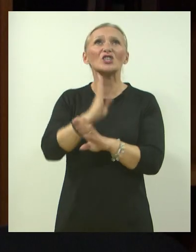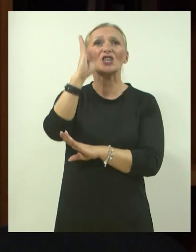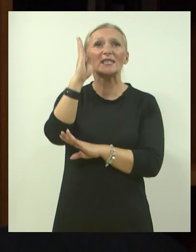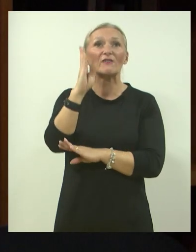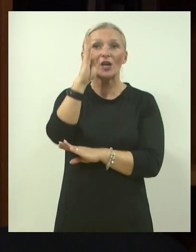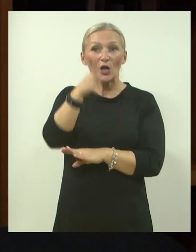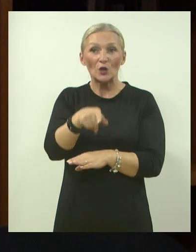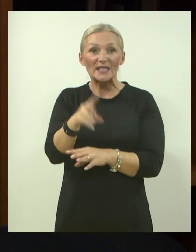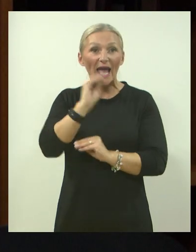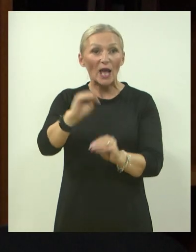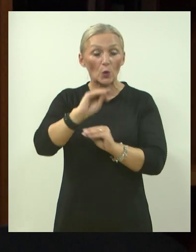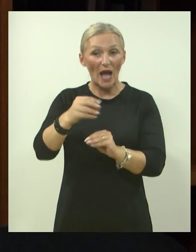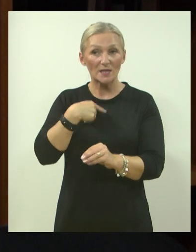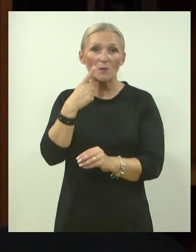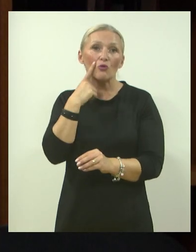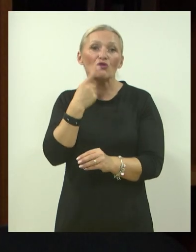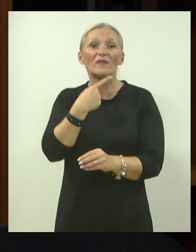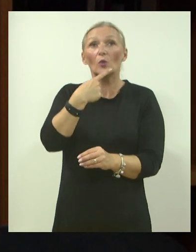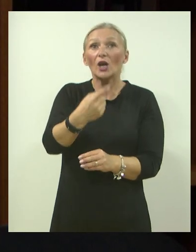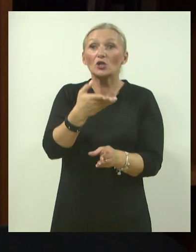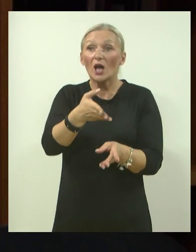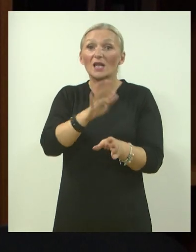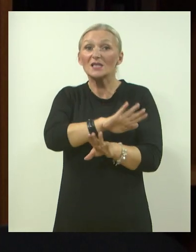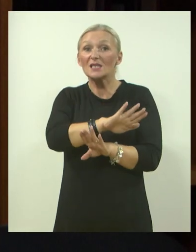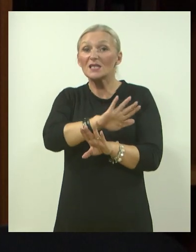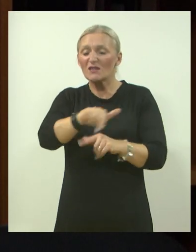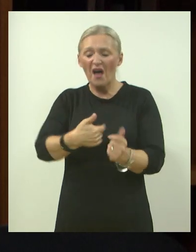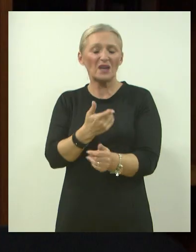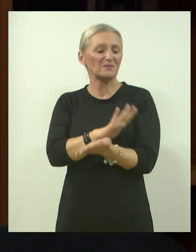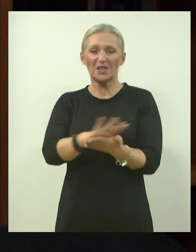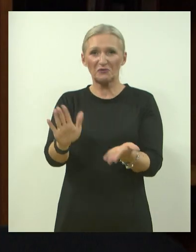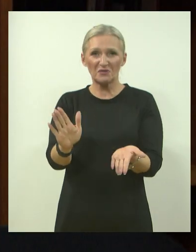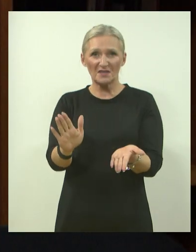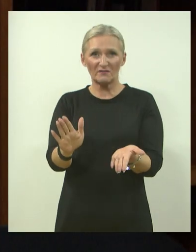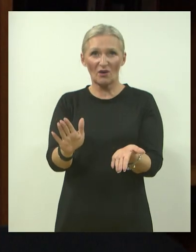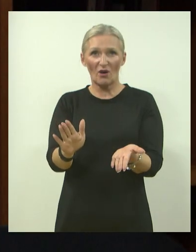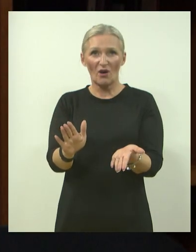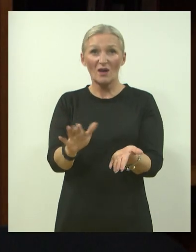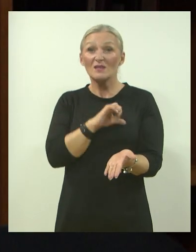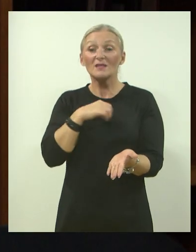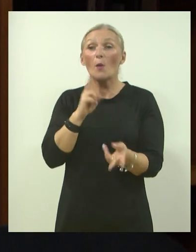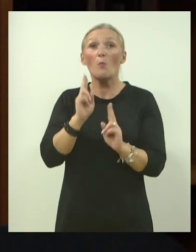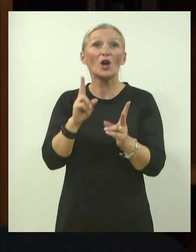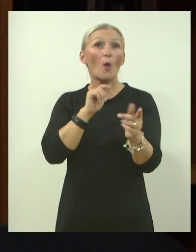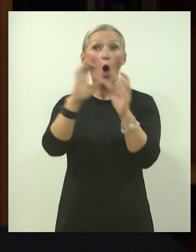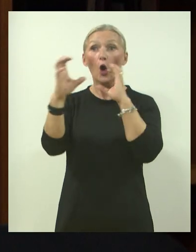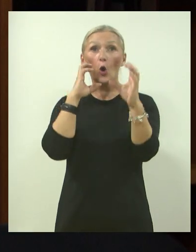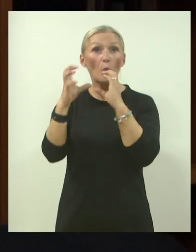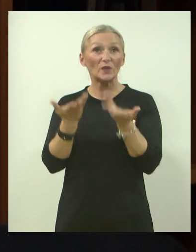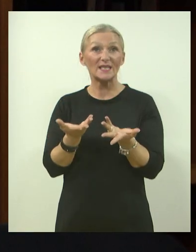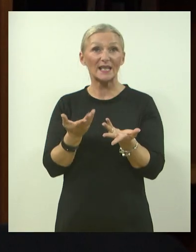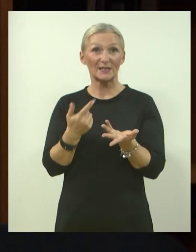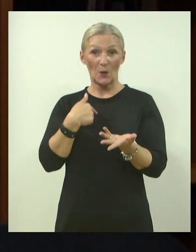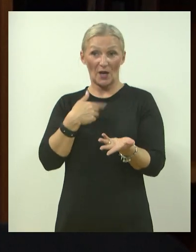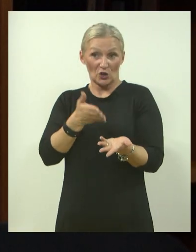kroz te edukacije pokušavamo reći da su stvari vrlo jednostavne. Samo moramo komunicirati. A u našem